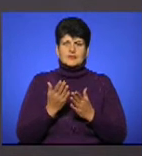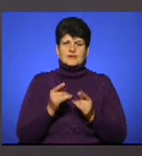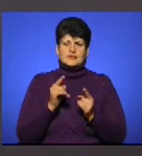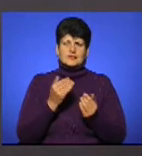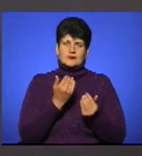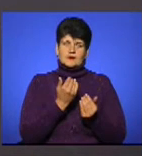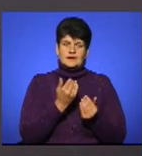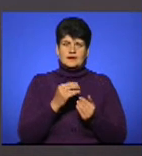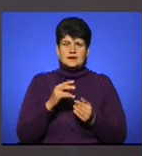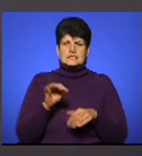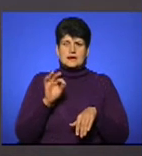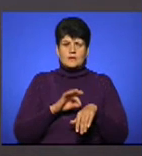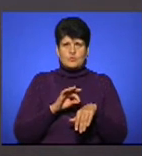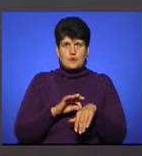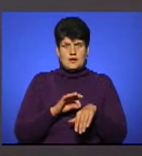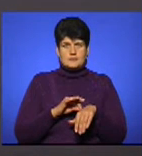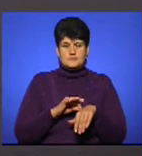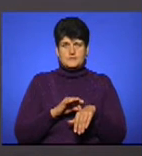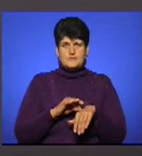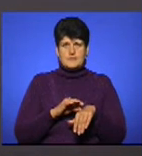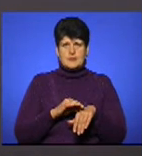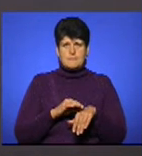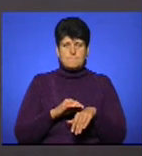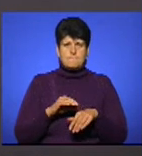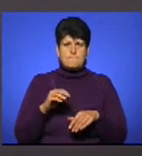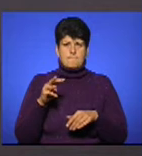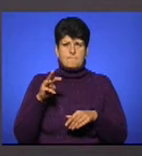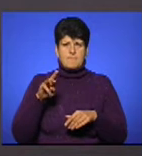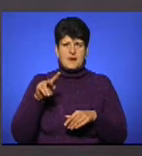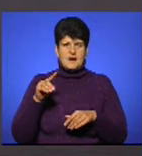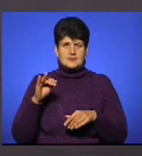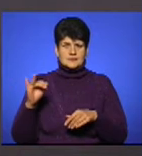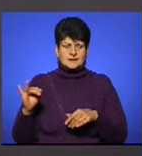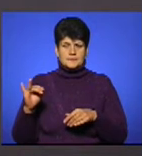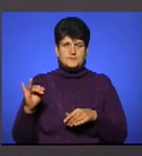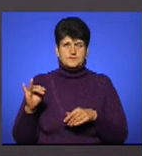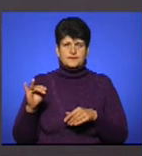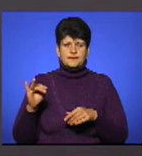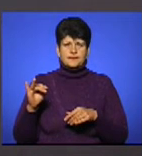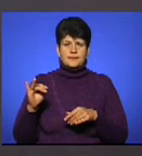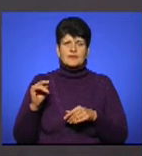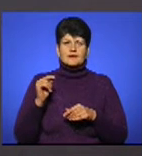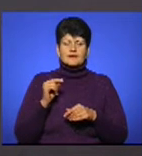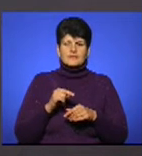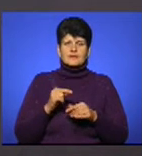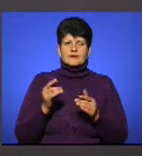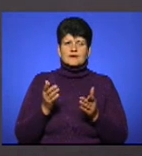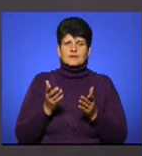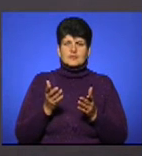наприклад, болі в м'язах і, в першу чергу, м'язах тих, які